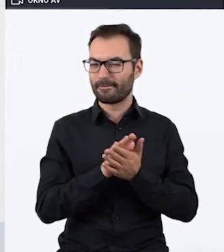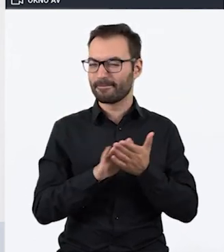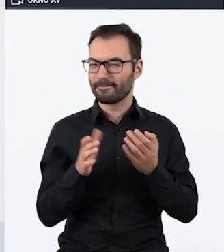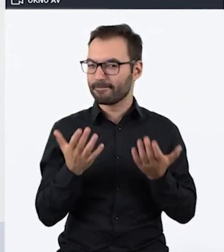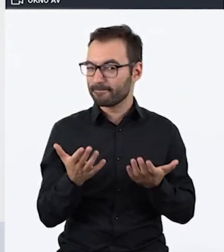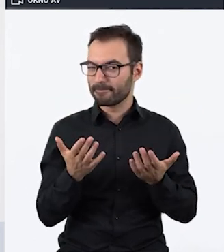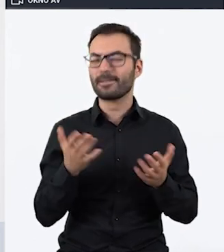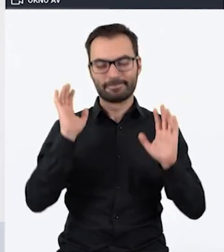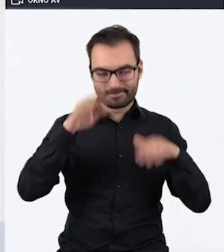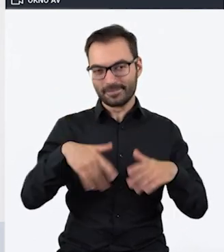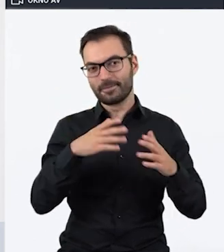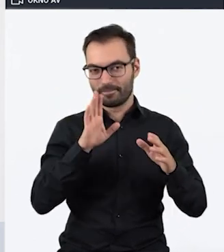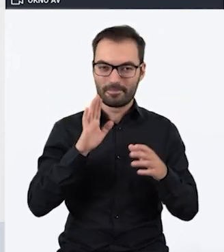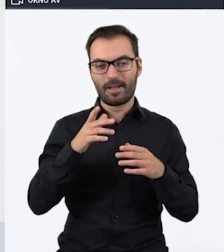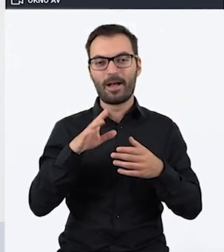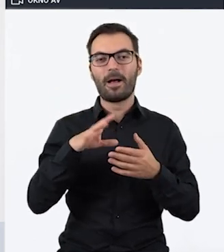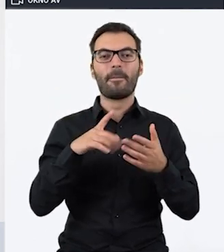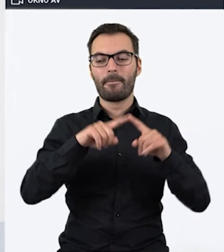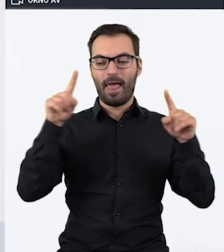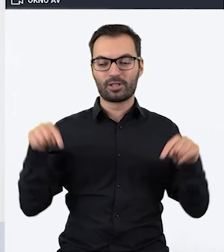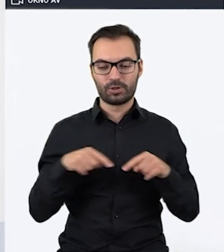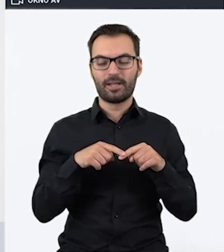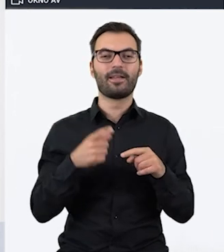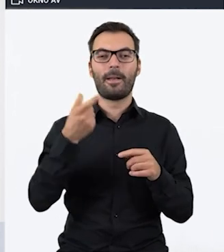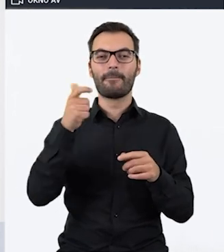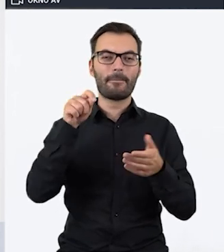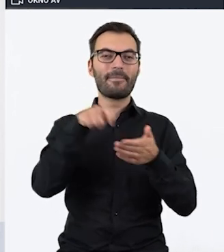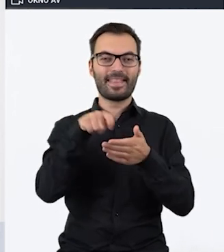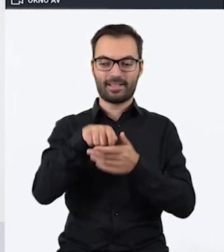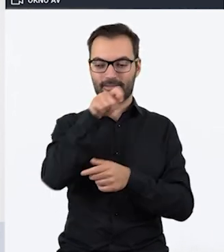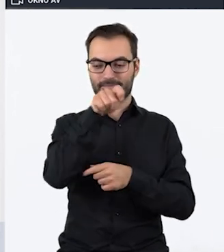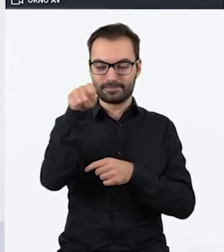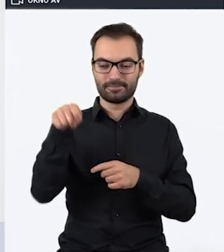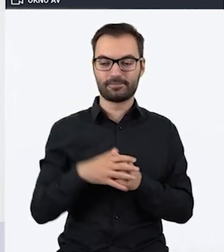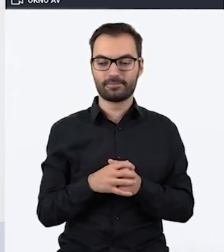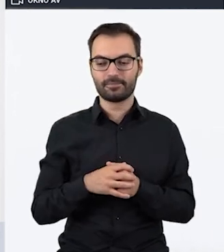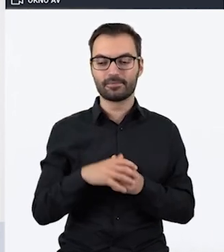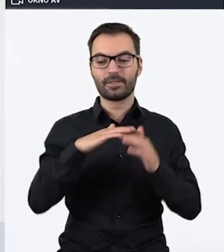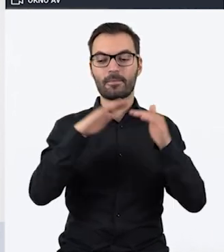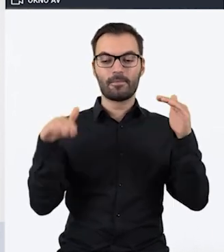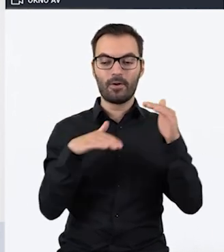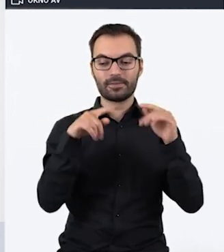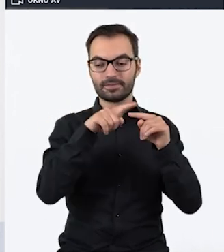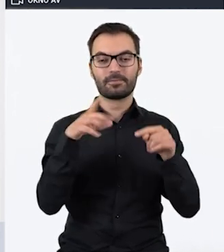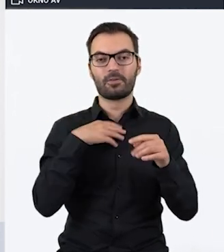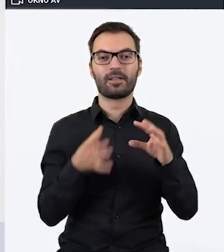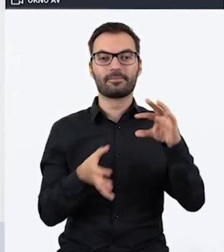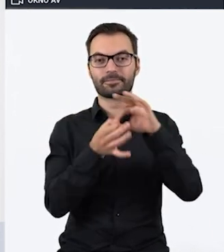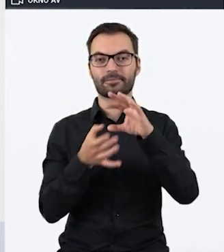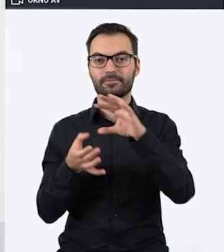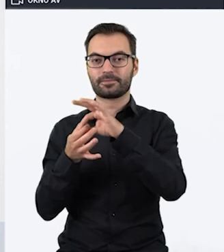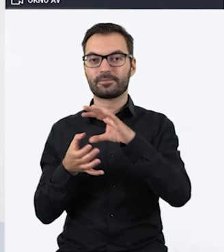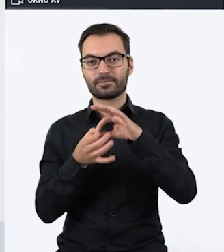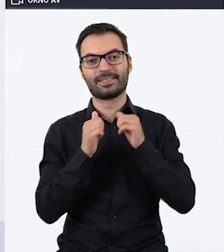Dobrze, to jest po prostu plansza, na której ustawiamy pineski i pod tymi pineskami możemy przepisywać tym pineskom różne